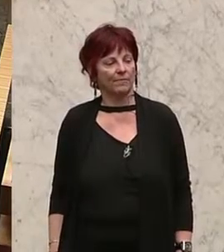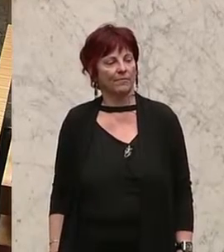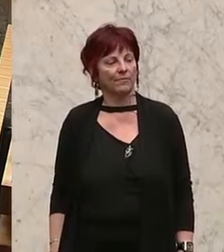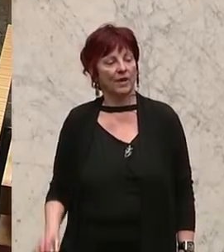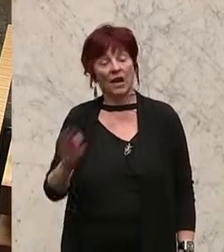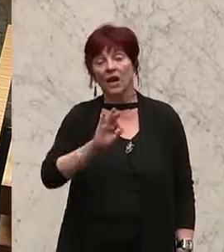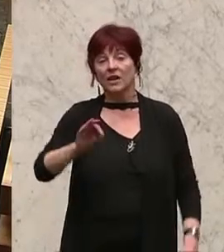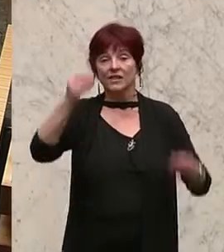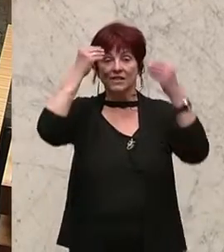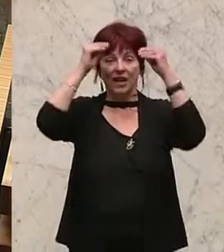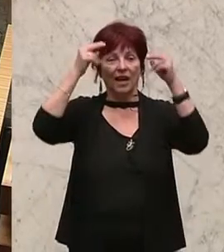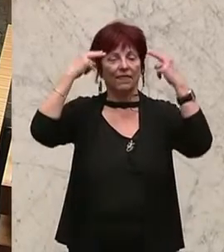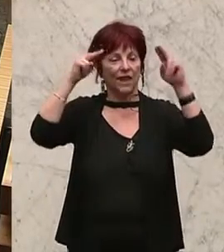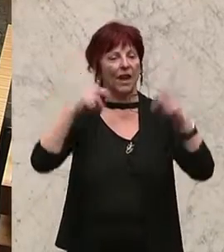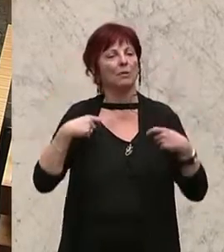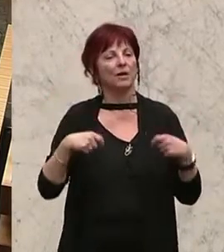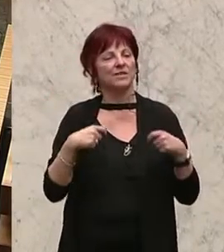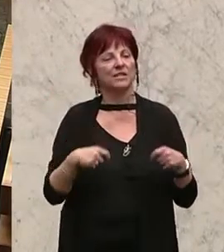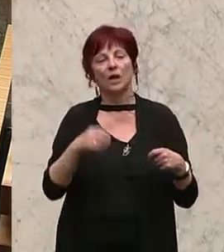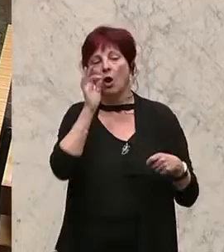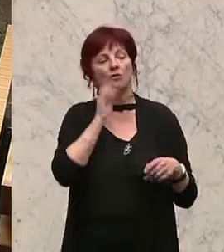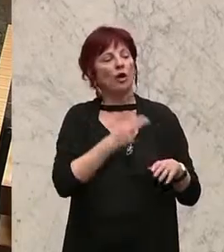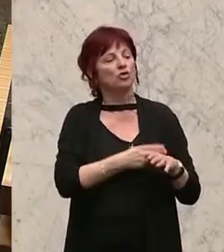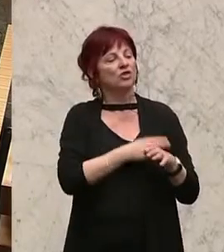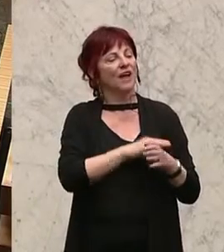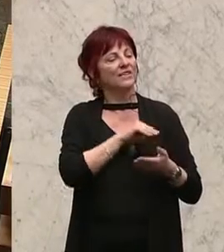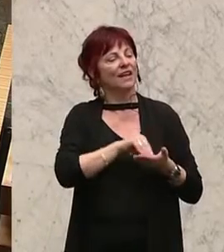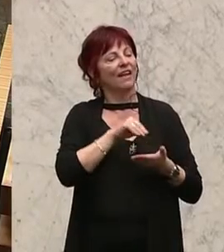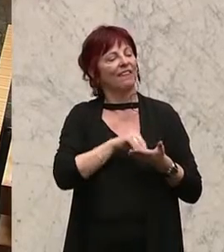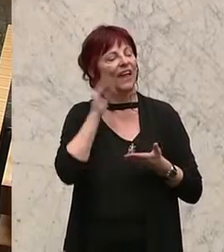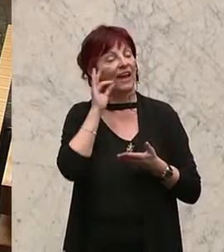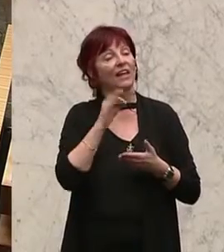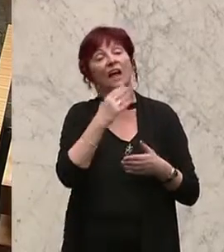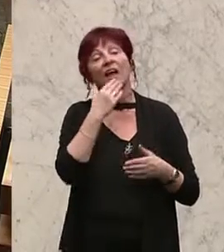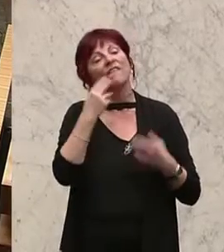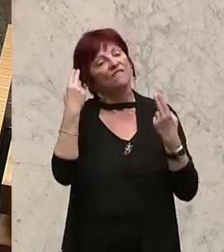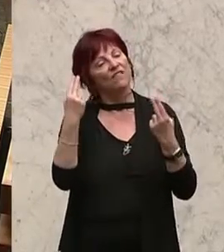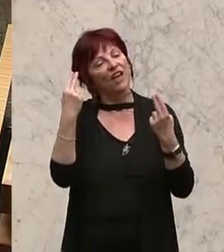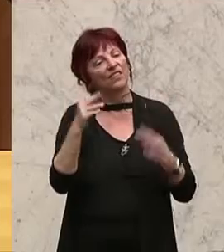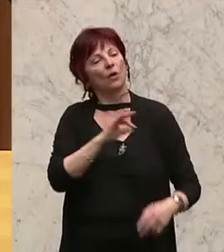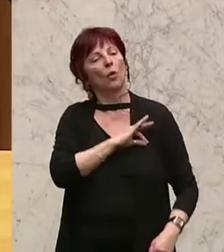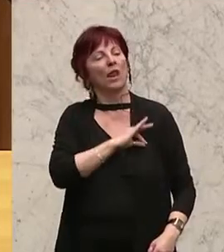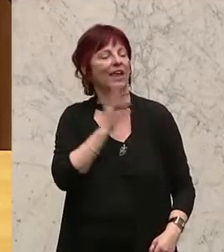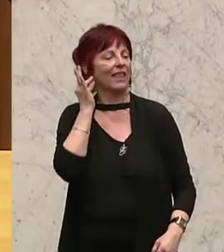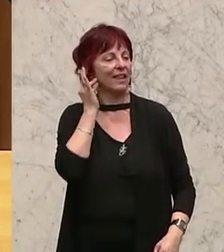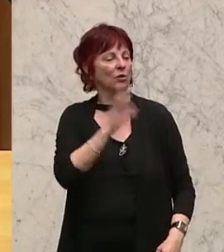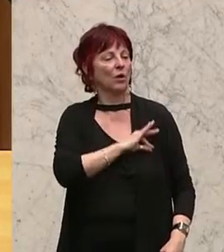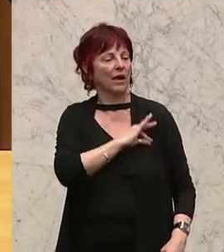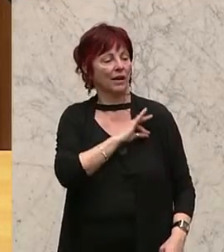Sehr geehrter Herr Präsident, Frau Staatssekretärin, werte Kolleginnen und Kollegen. Wie schon die erste